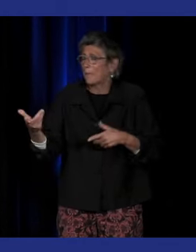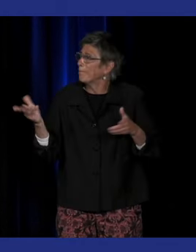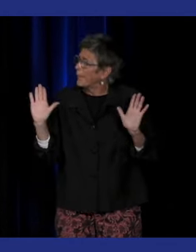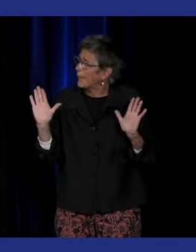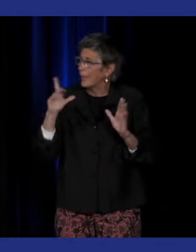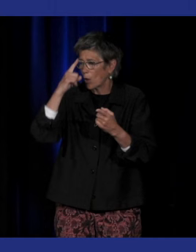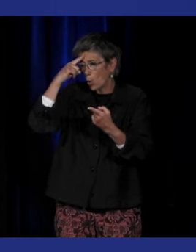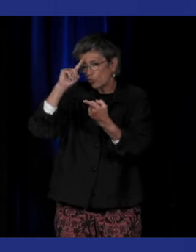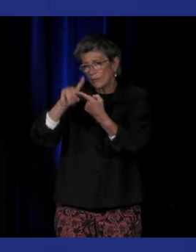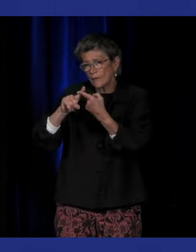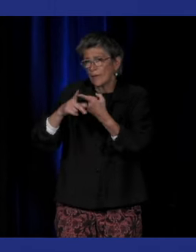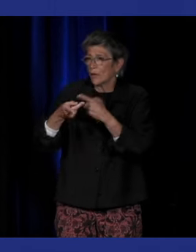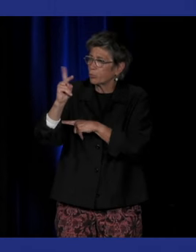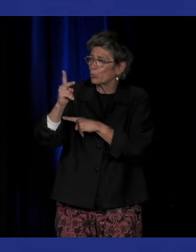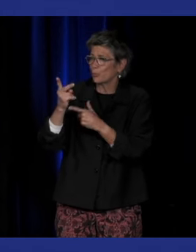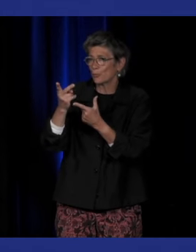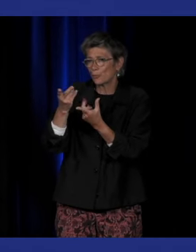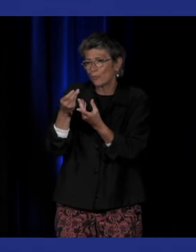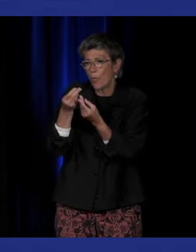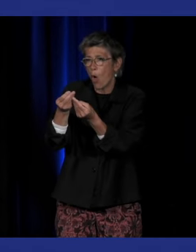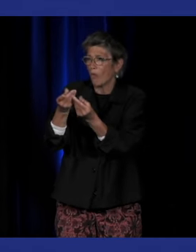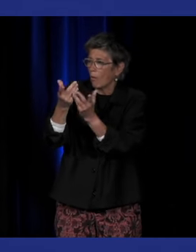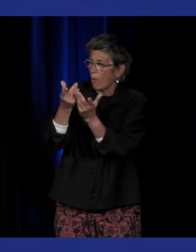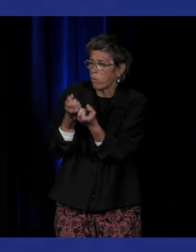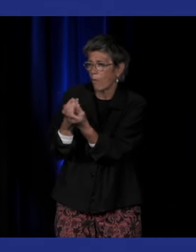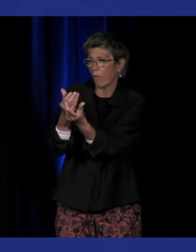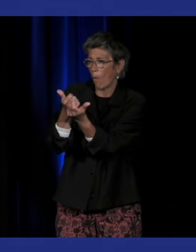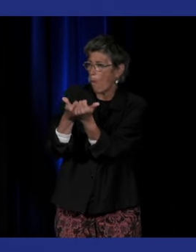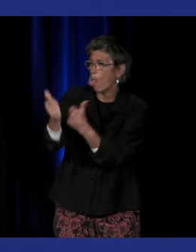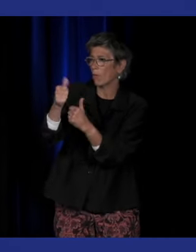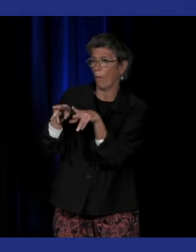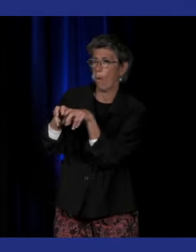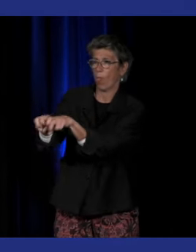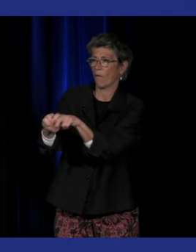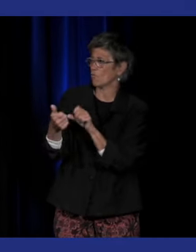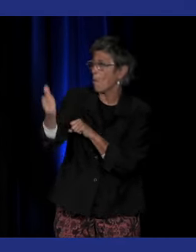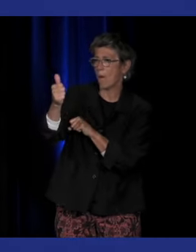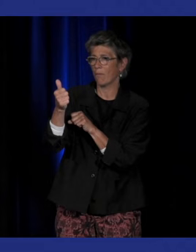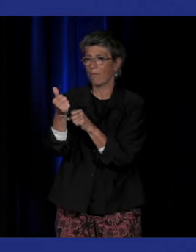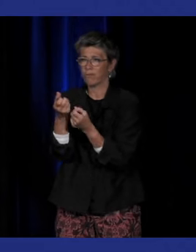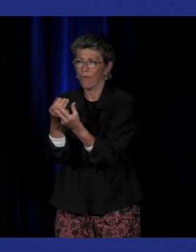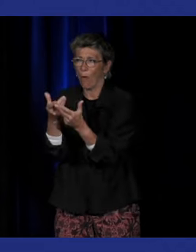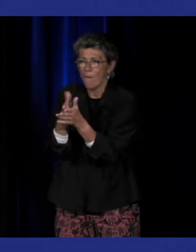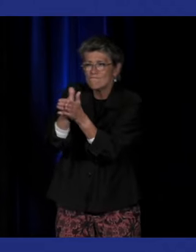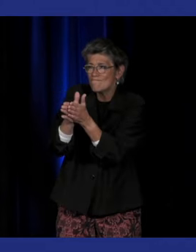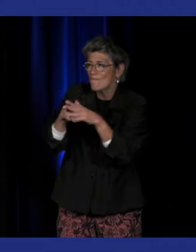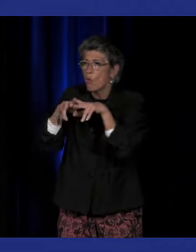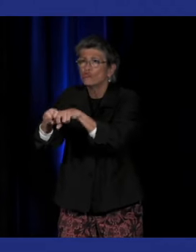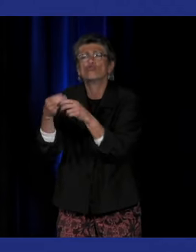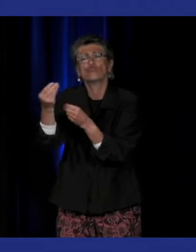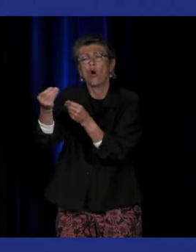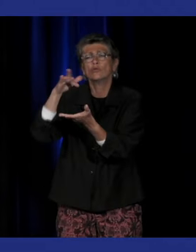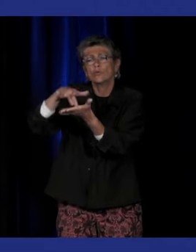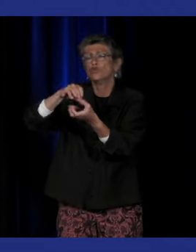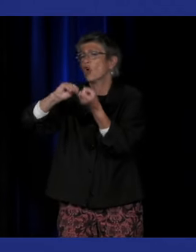intention, c'est plutôt vous inciter, en fait, à aller chercher par vous-même. Après, si ça vous intéresse, on va laisser des références, des sites Internet, etc.,